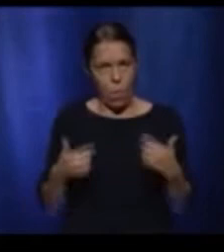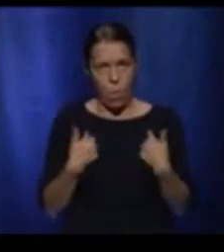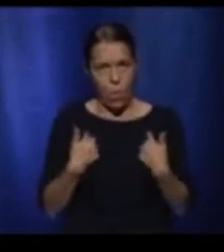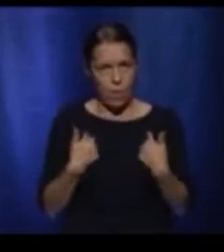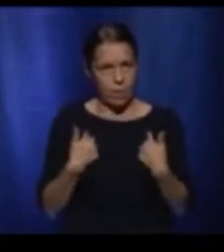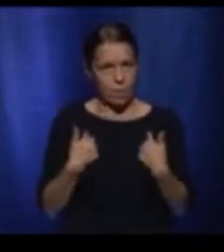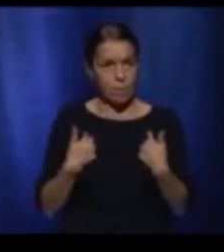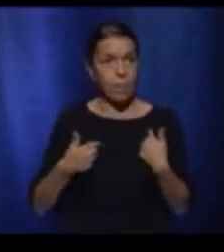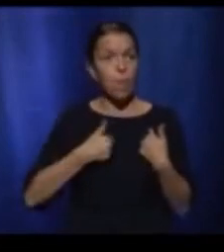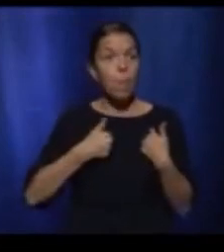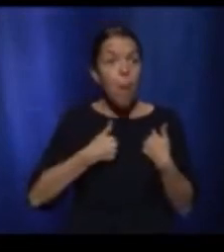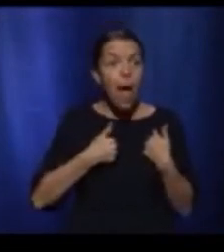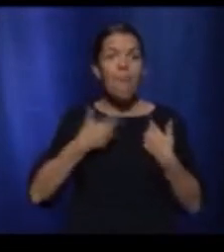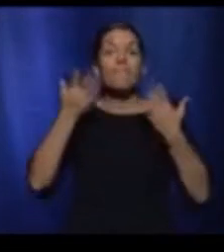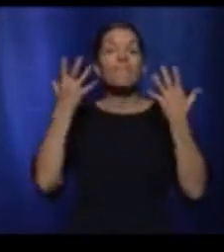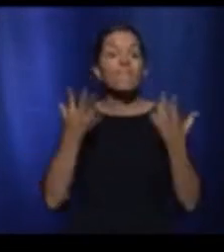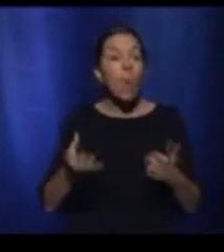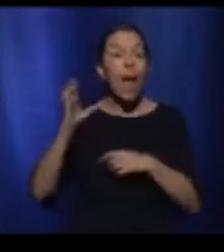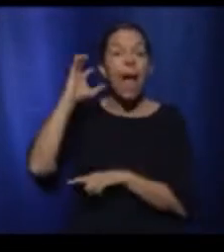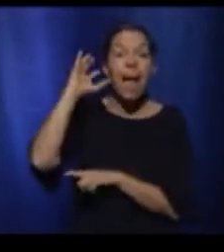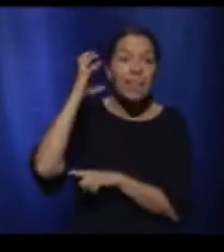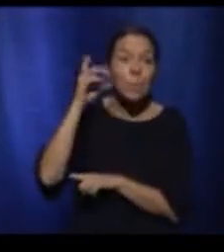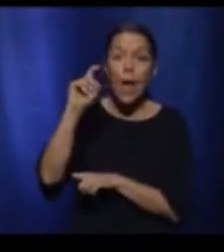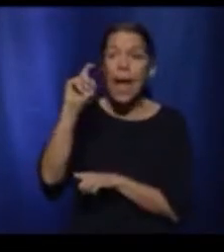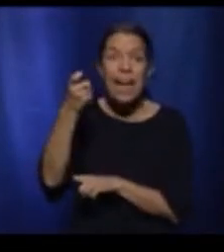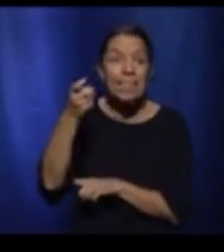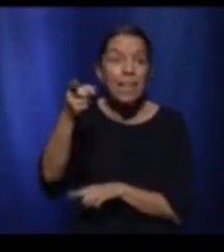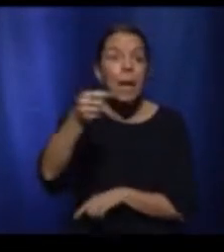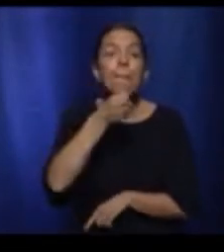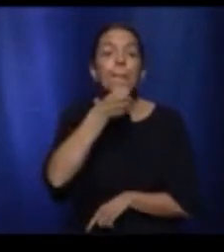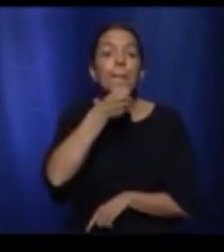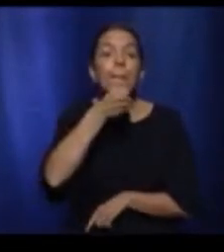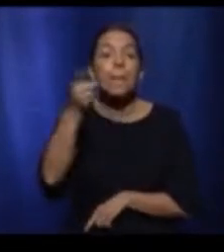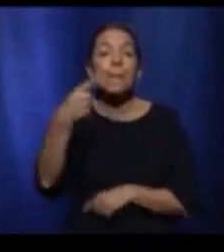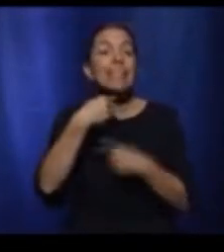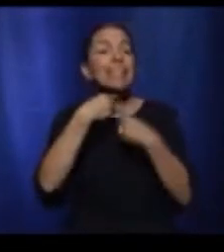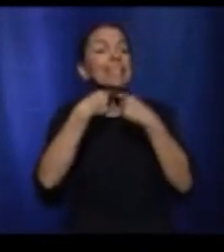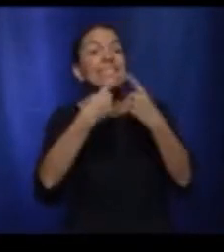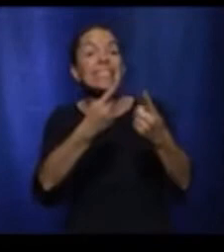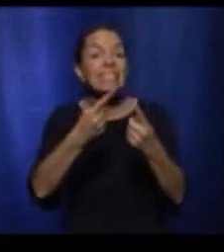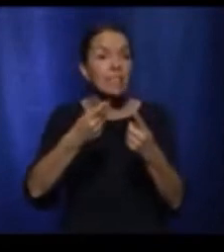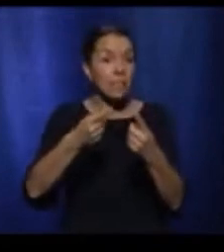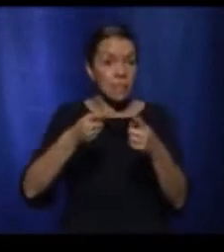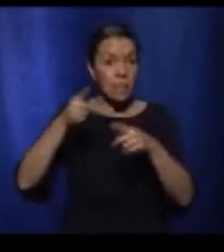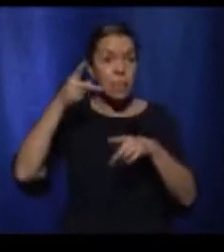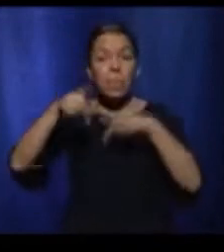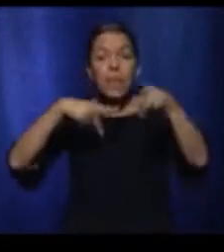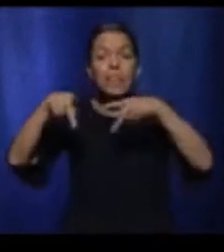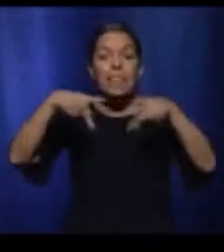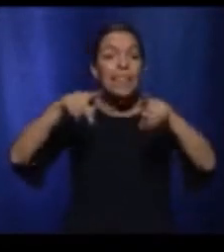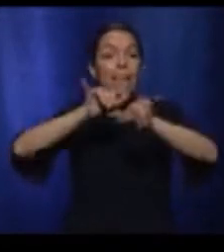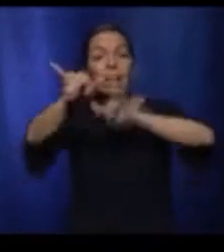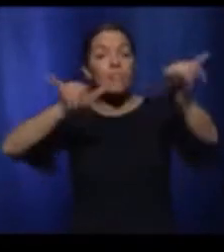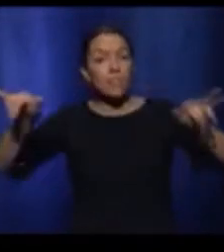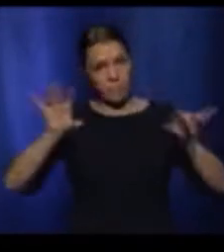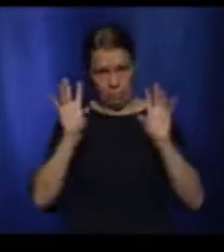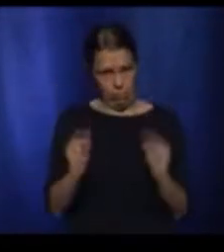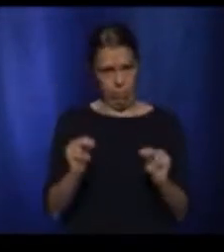Québécois de respecter les consignes,'est-à-dire ne pas faire de parties chez eux. Bonne fête de journée, merci.